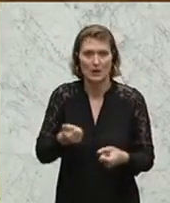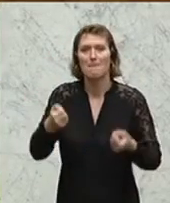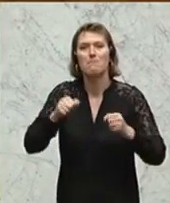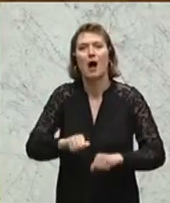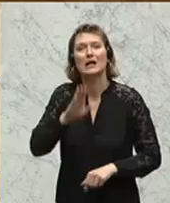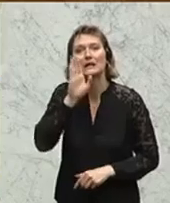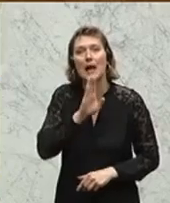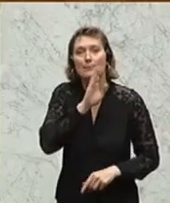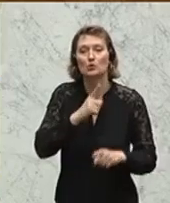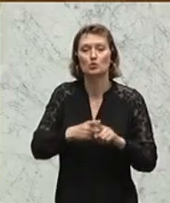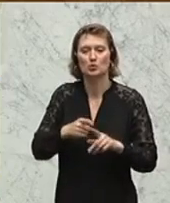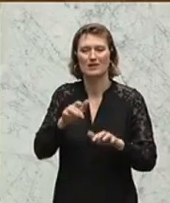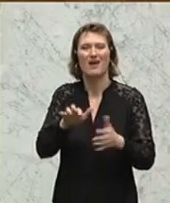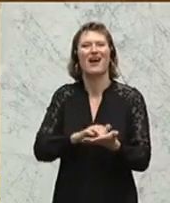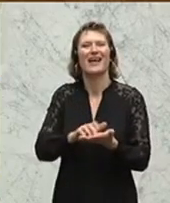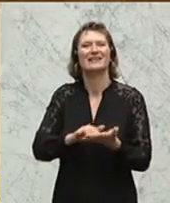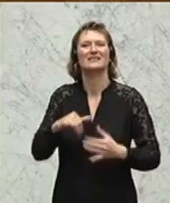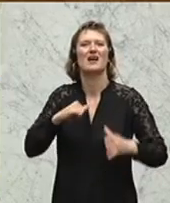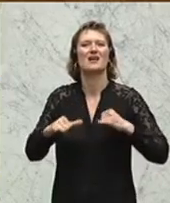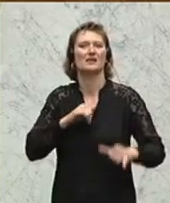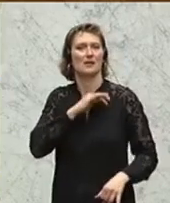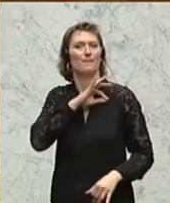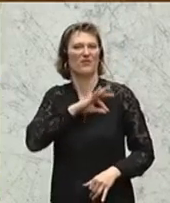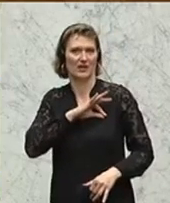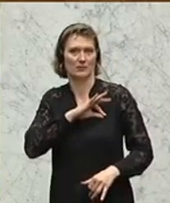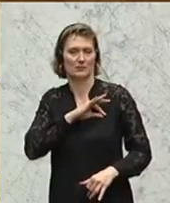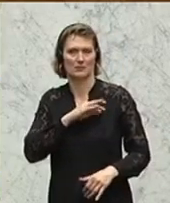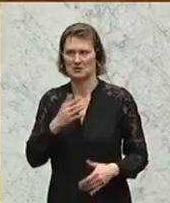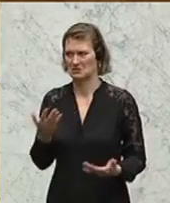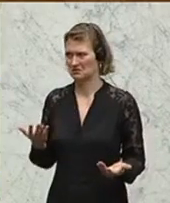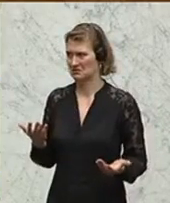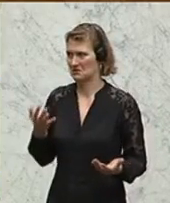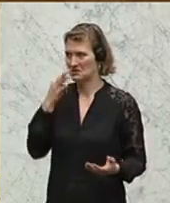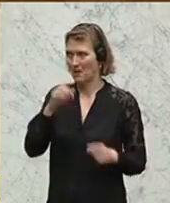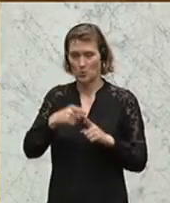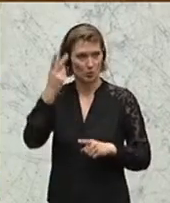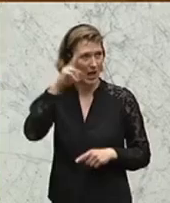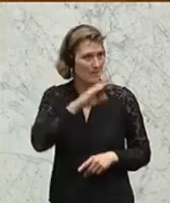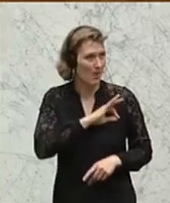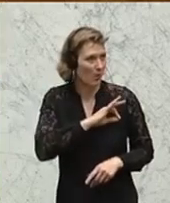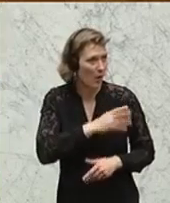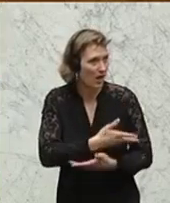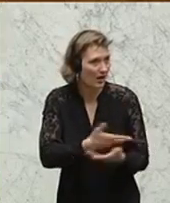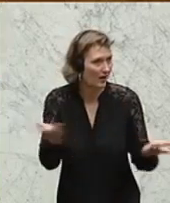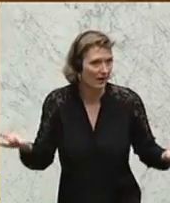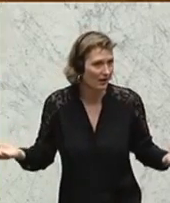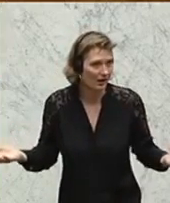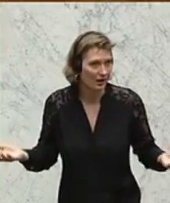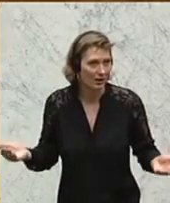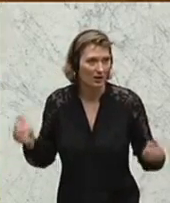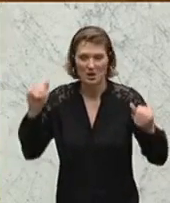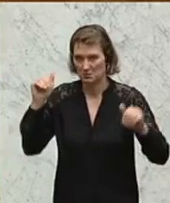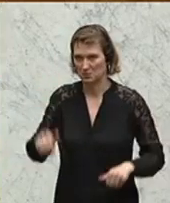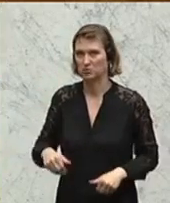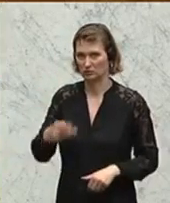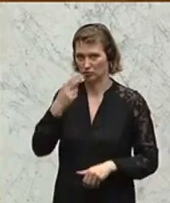Bankgeheimnis und die Registrierkassenpflicht geladen. Also, meine Damen und Herren, liebe Kolleginnen und Kollegen, das muss